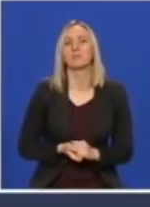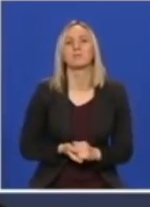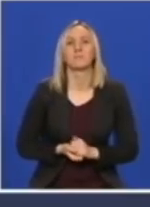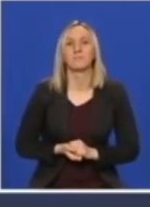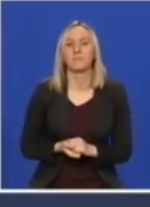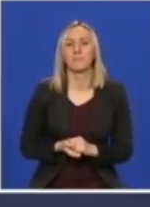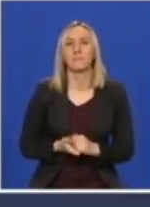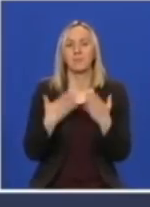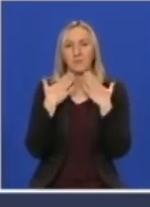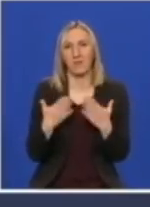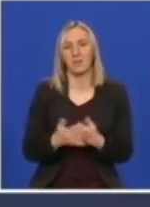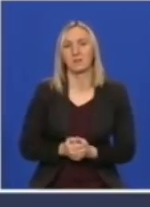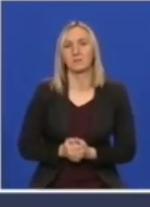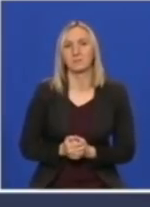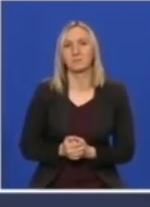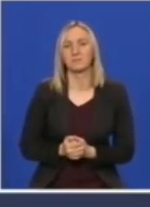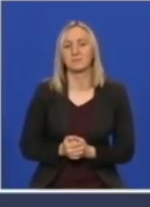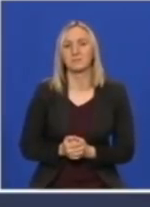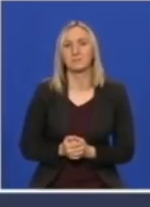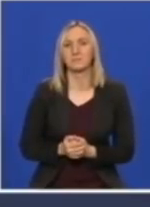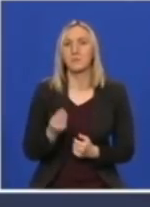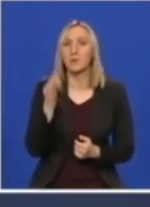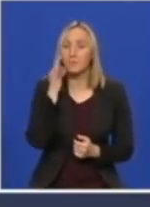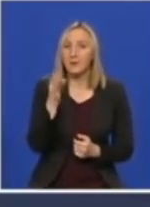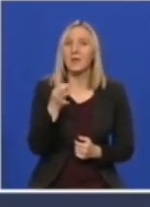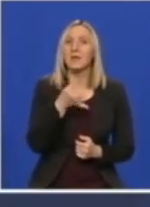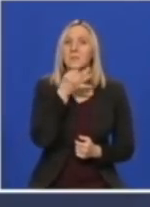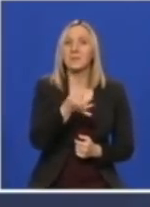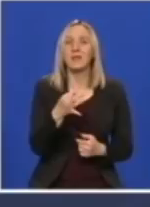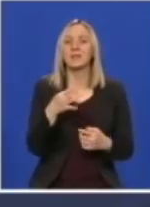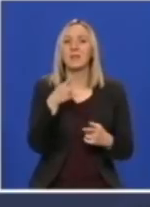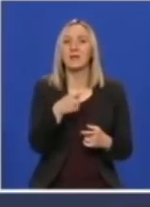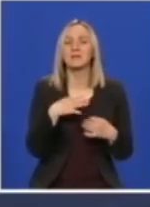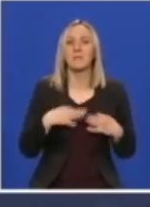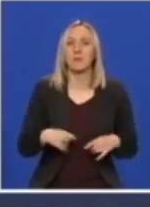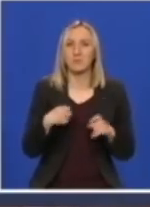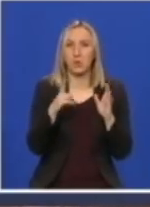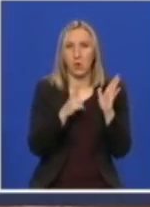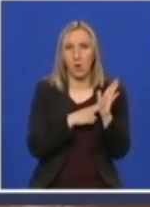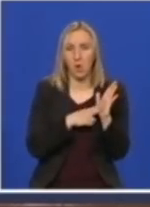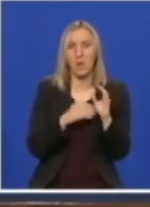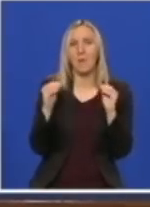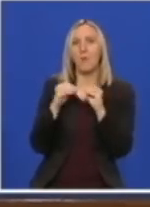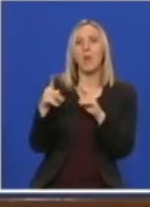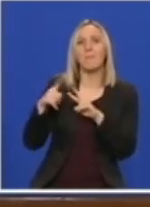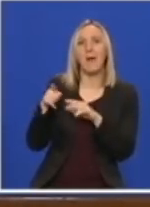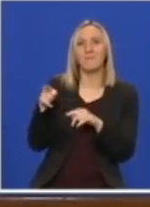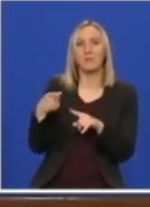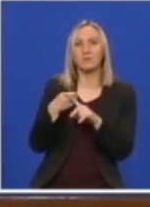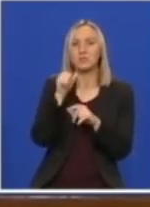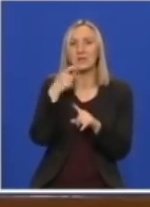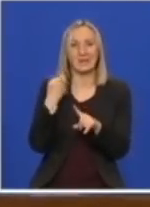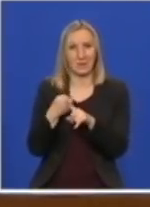Hvala vam. Izvolite dalje pitanje. Dobar dan, pitanje za profesora Kona, Bojana Pavlović-Krik. Zanima me da li